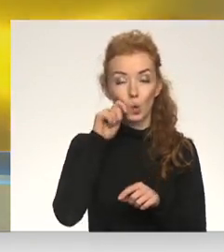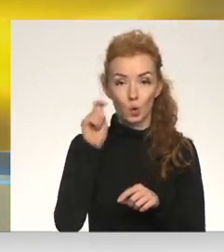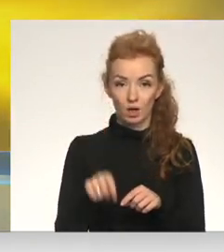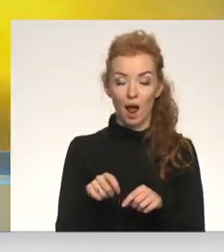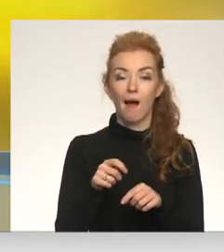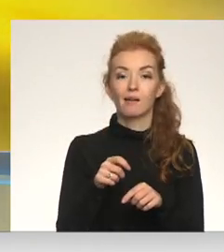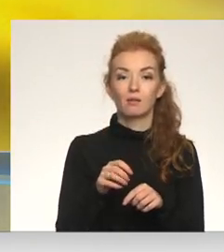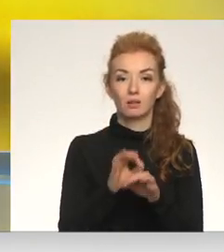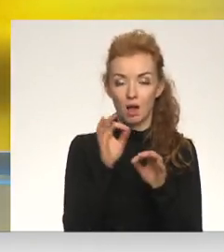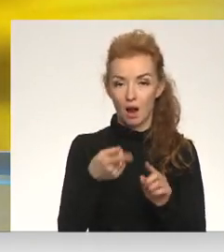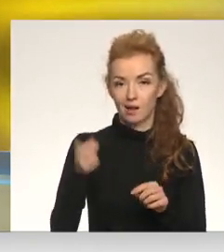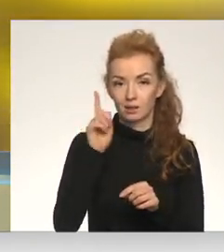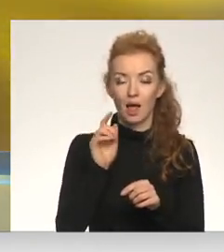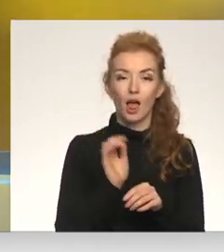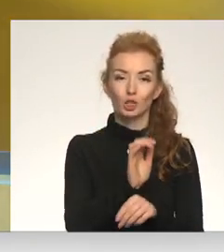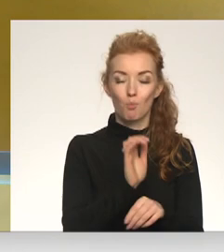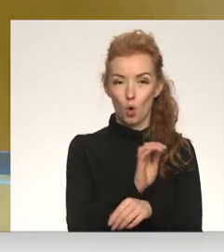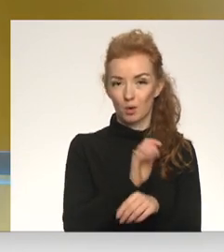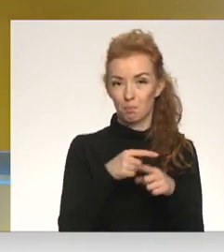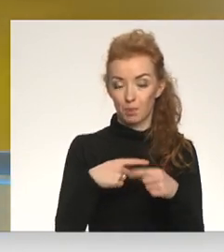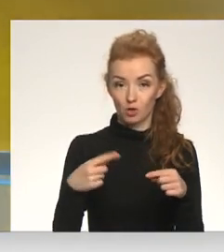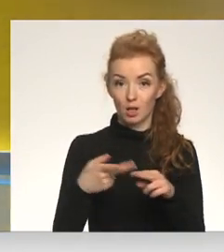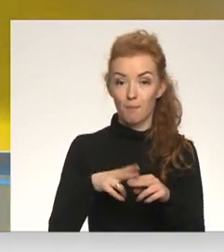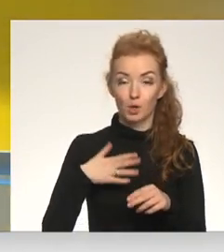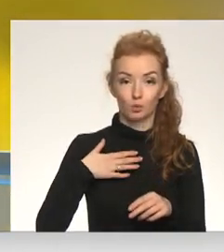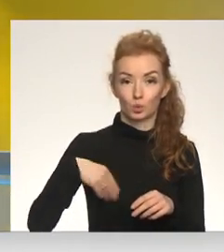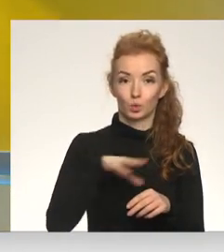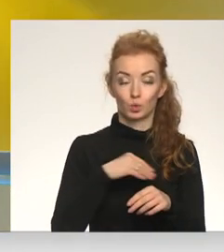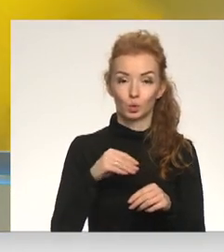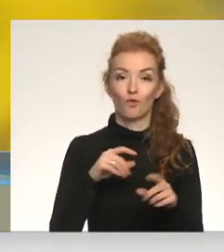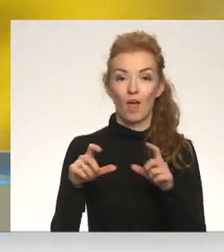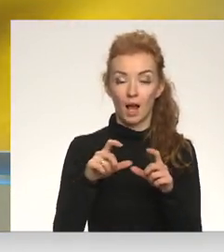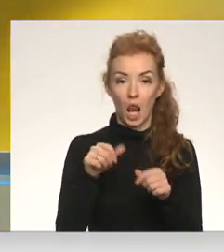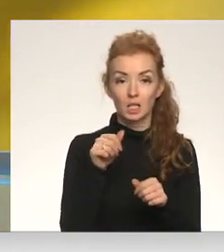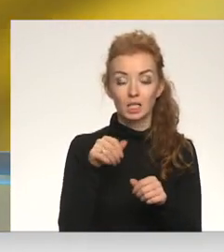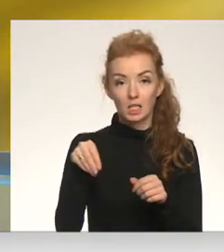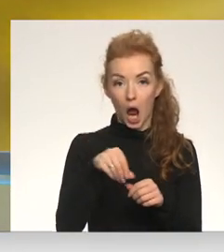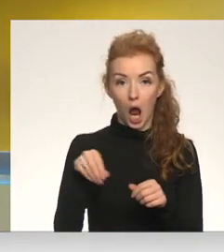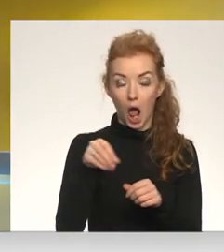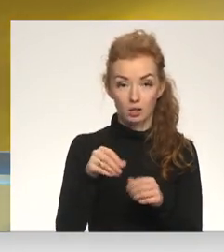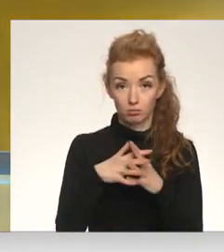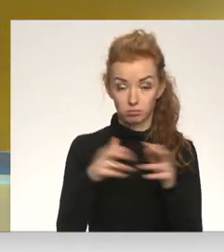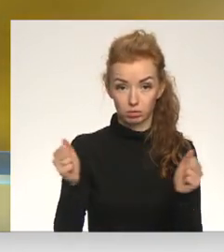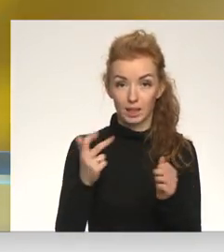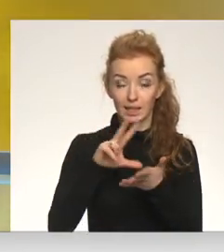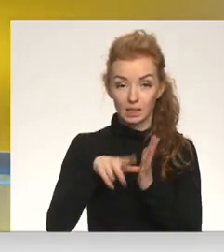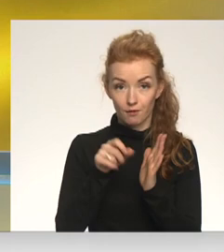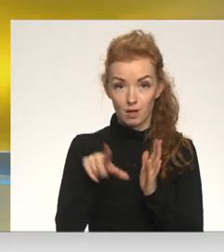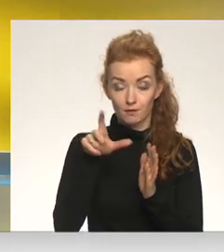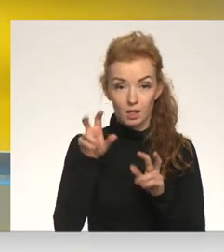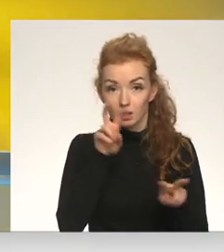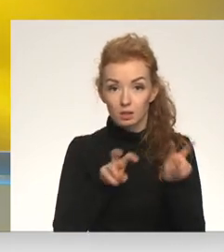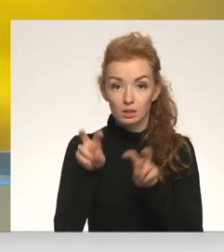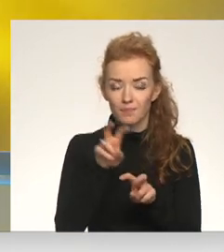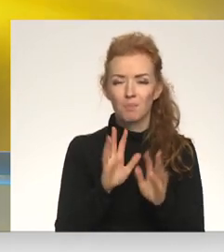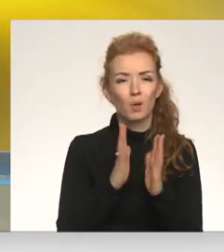aizliegt eksportēt vairākas preču grupas. Tāpēc mūsu veikalos pieprasījums pēc sāles esot pat trīs kāršojies. Speciālisti uzsver, ka nav pamata